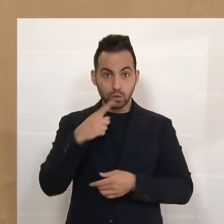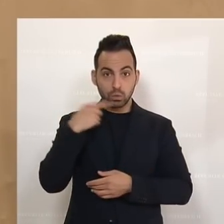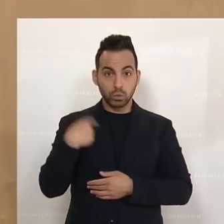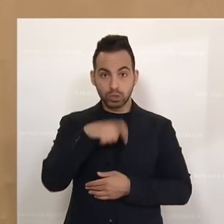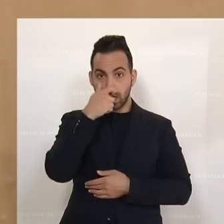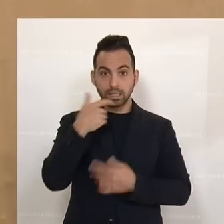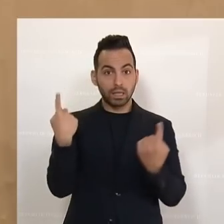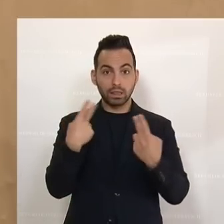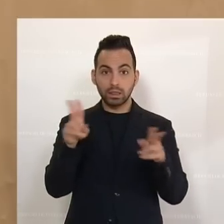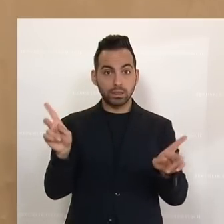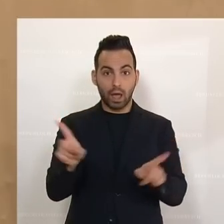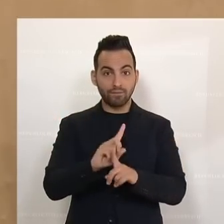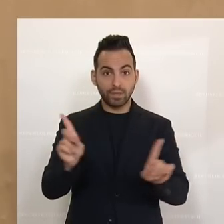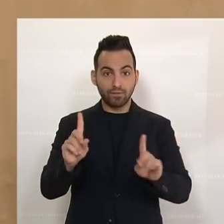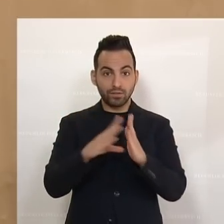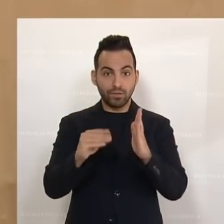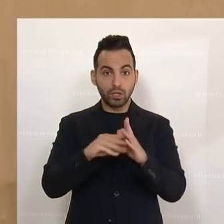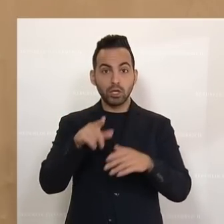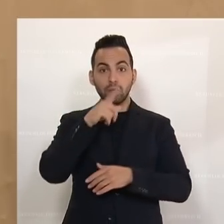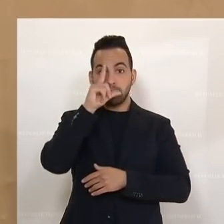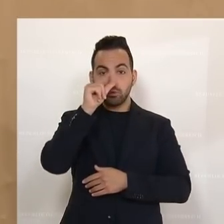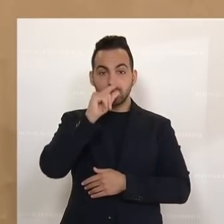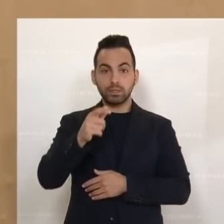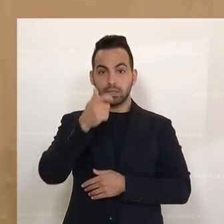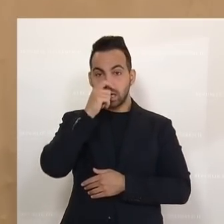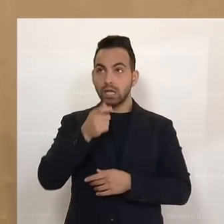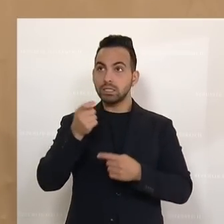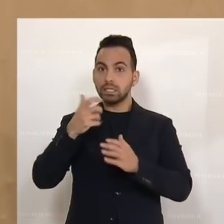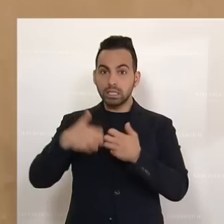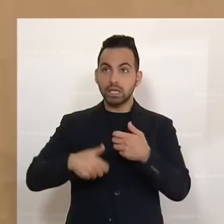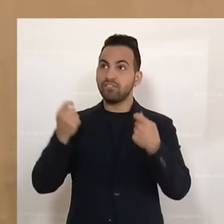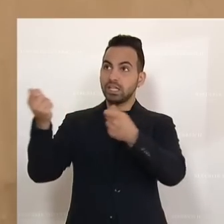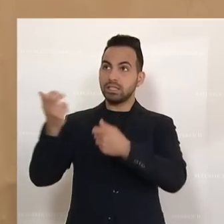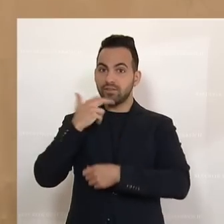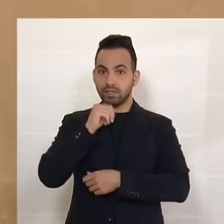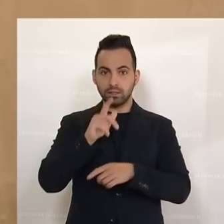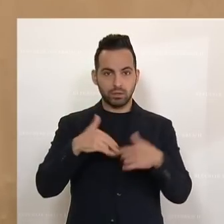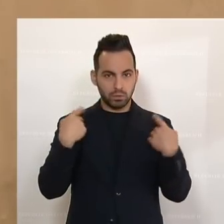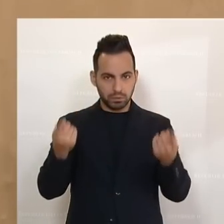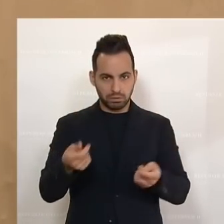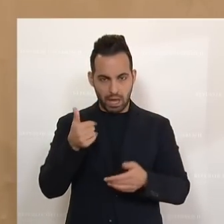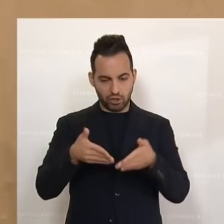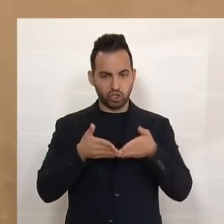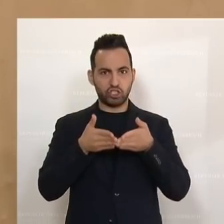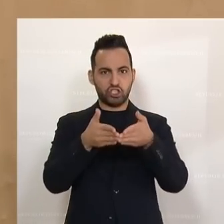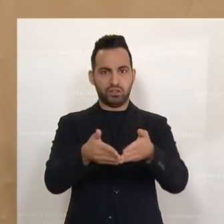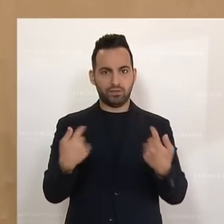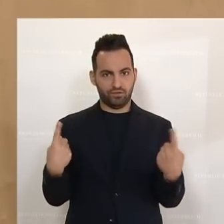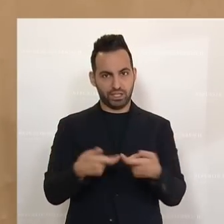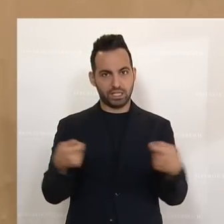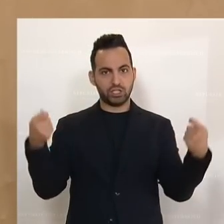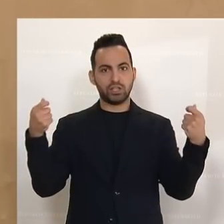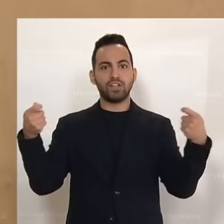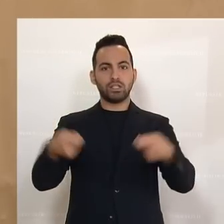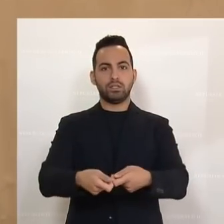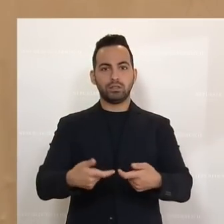nicht mehr verwenden, weil wir Putin und den Krieg nicht finanzieren wollen. Gut, jetzt finanzieren wir, ich meine, lächerlich, diese eine Schiffsleitung, aber wir finanzieren jetzt